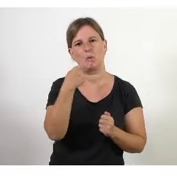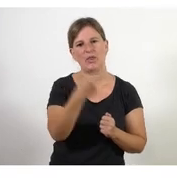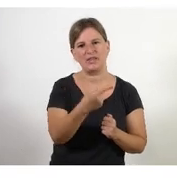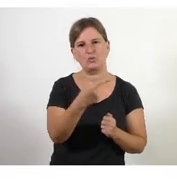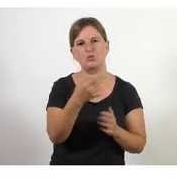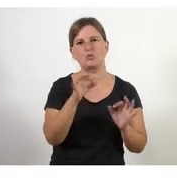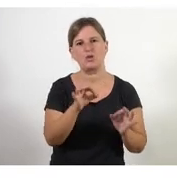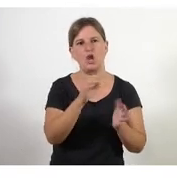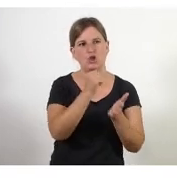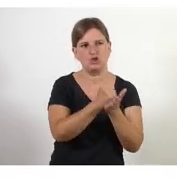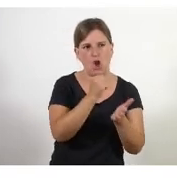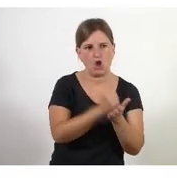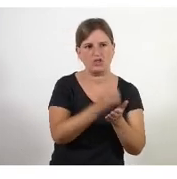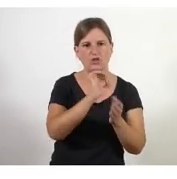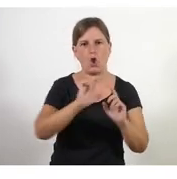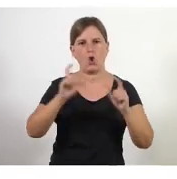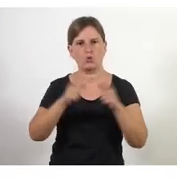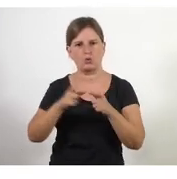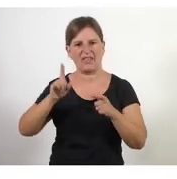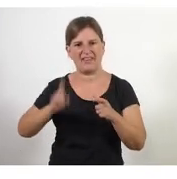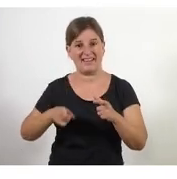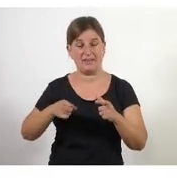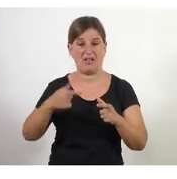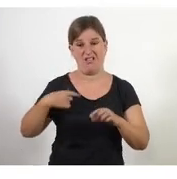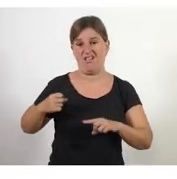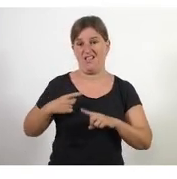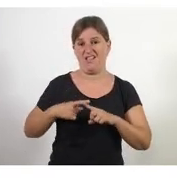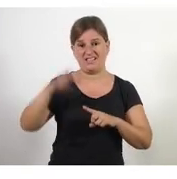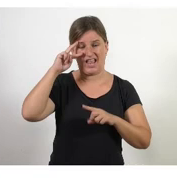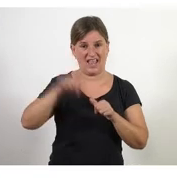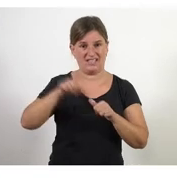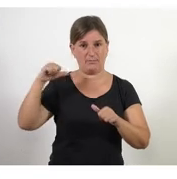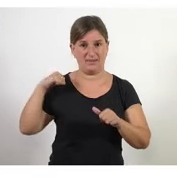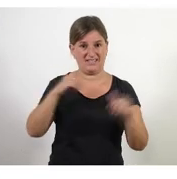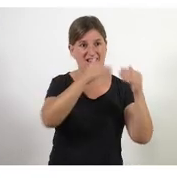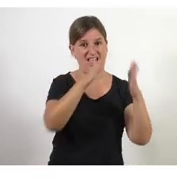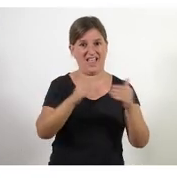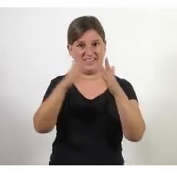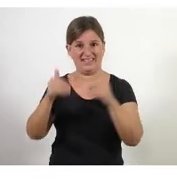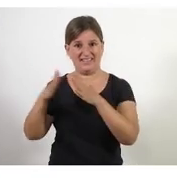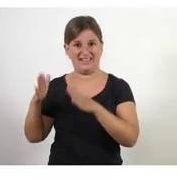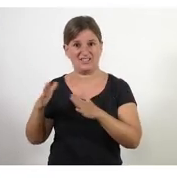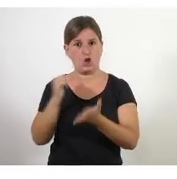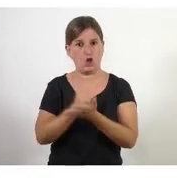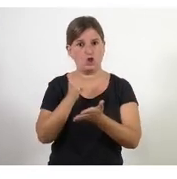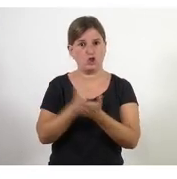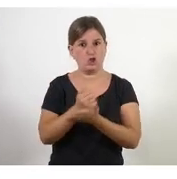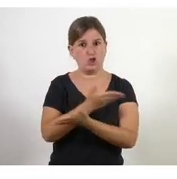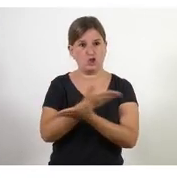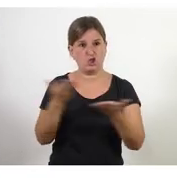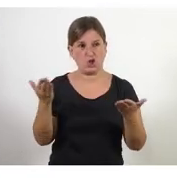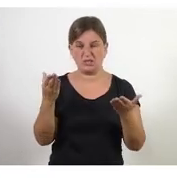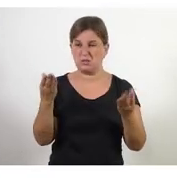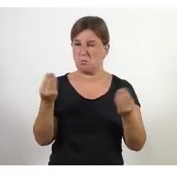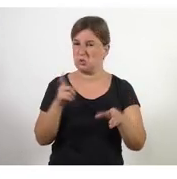juntes directives jo amb la meva experiència amb diferents entitats la implicació dels socis en general és relativament